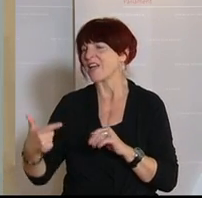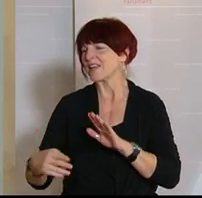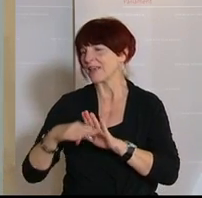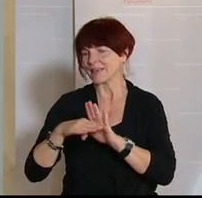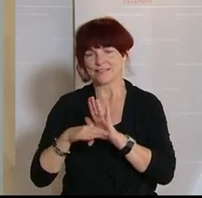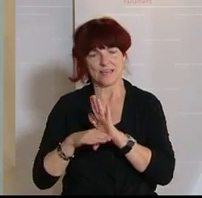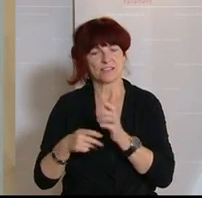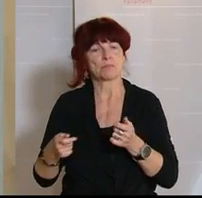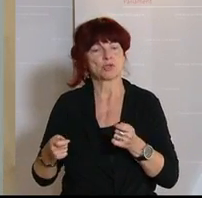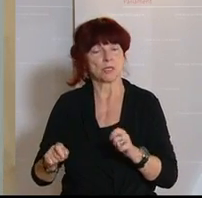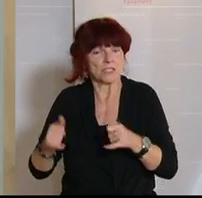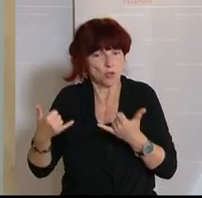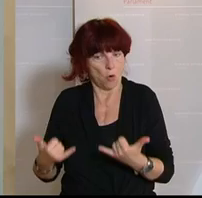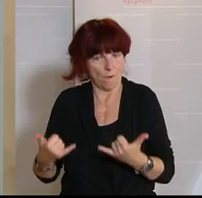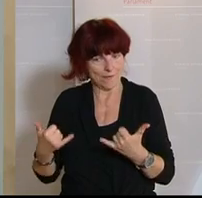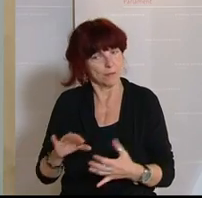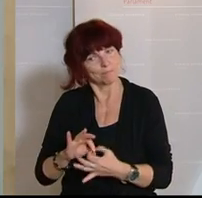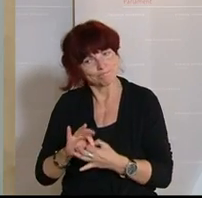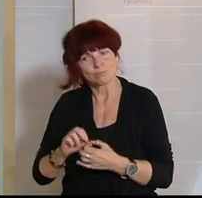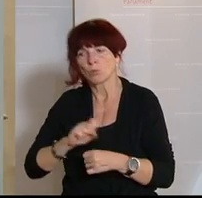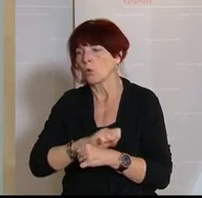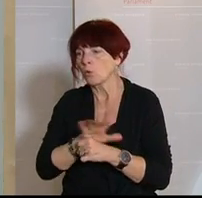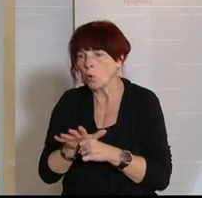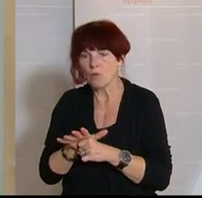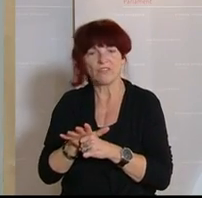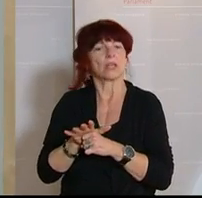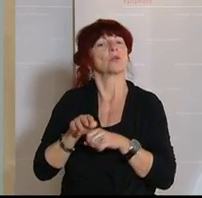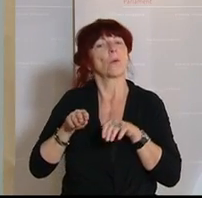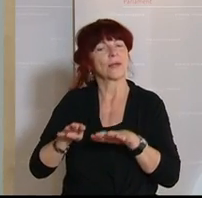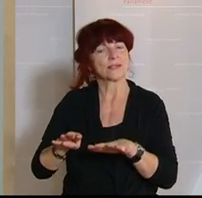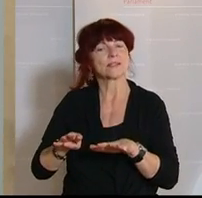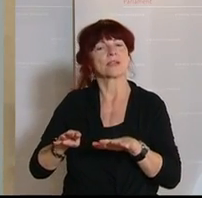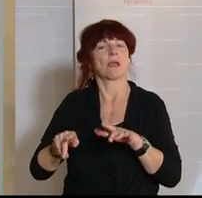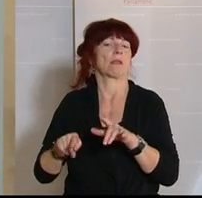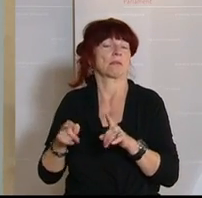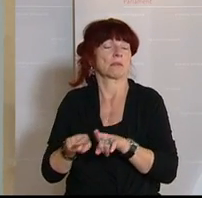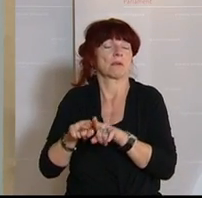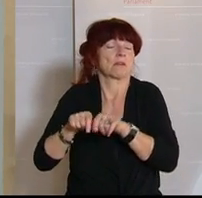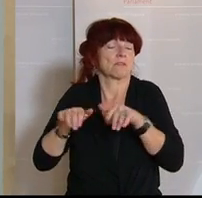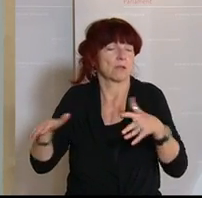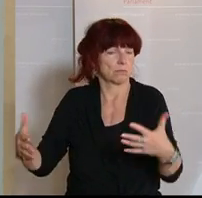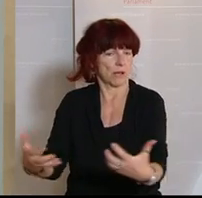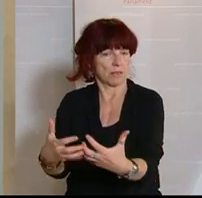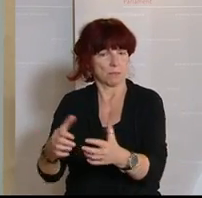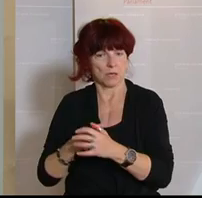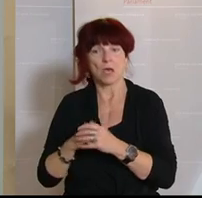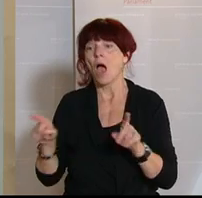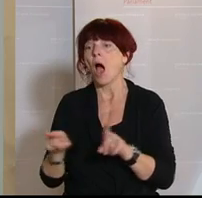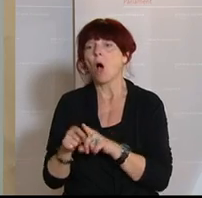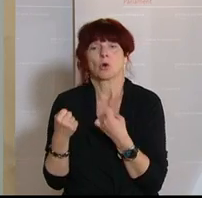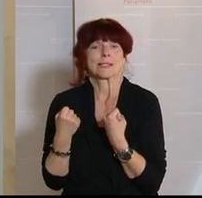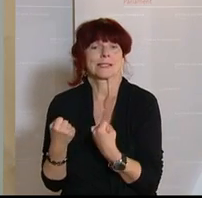möglichst gut zu bewältigen. Es geht um Schutz für Menschen, es geht aber auch um Sicherung der Pflege. Ich komme noch einmal zurück auf die 24